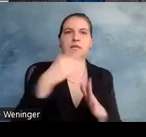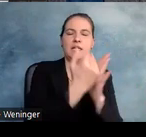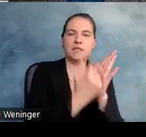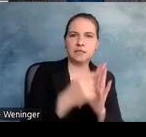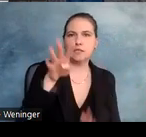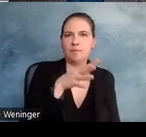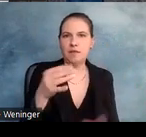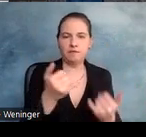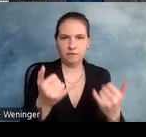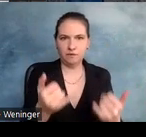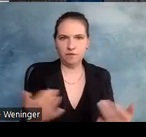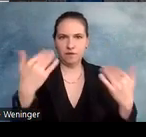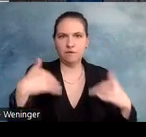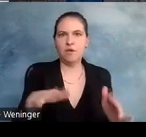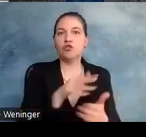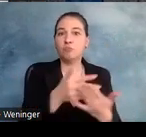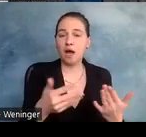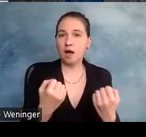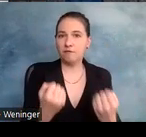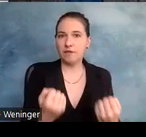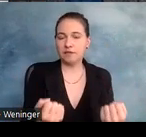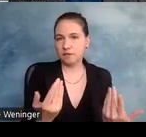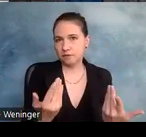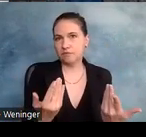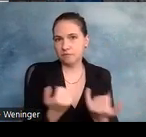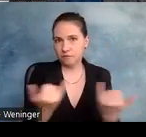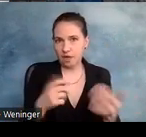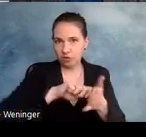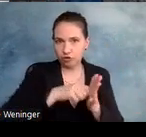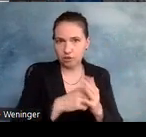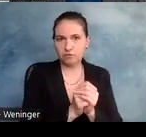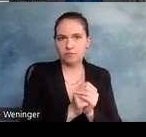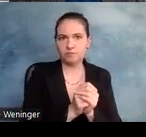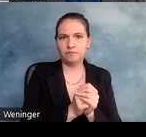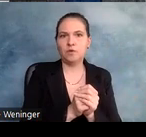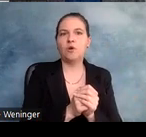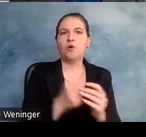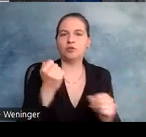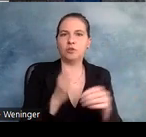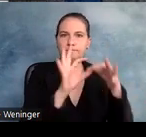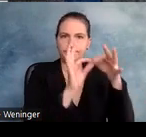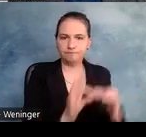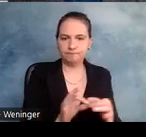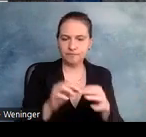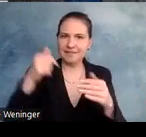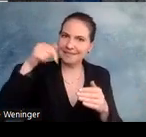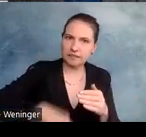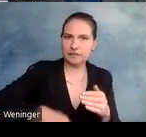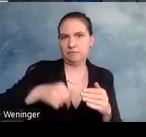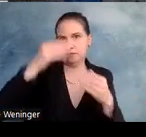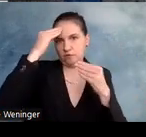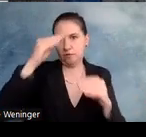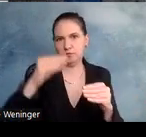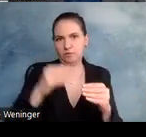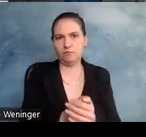wie man Sprache festlegt. Ja, dann gibt es ja immer dazu auch vertiefende Informationen und